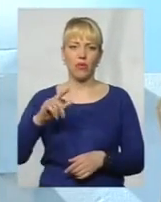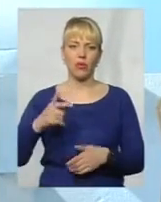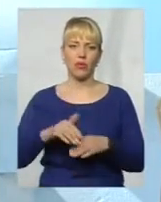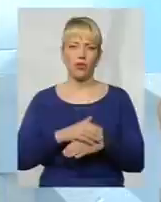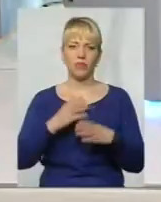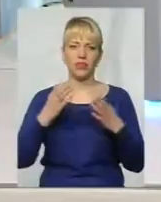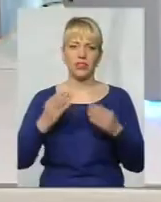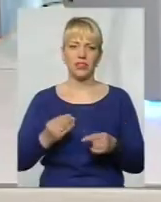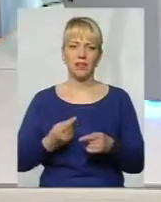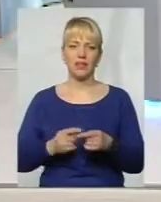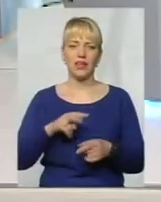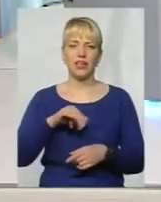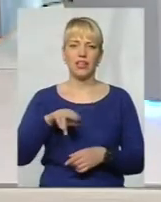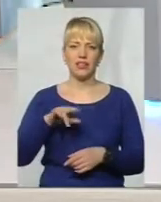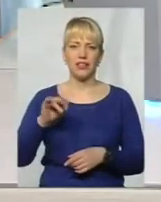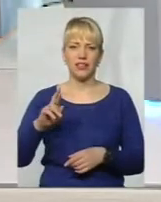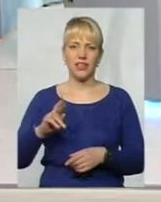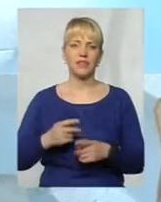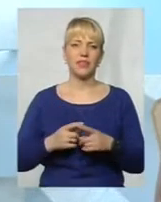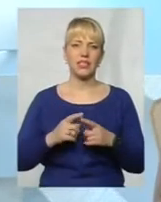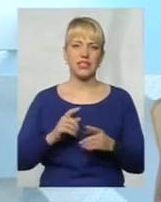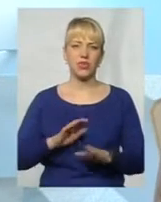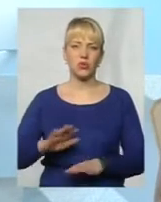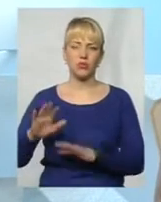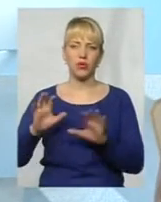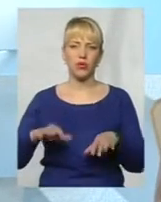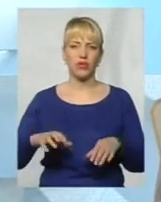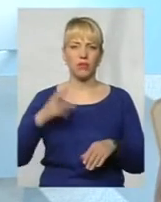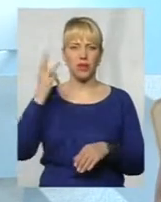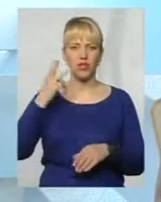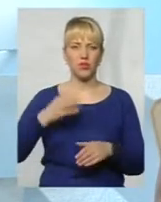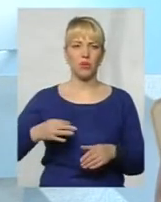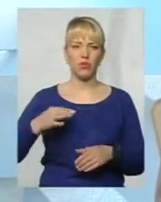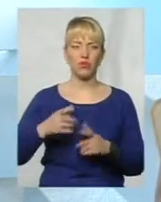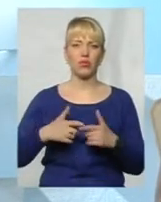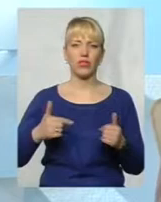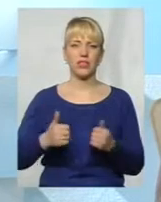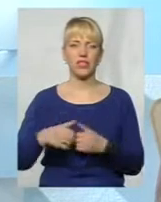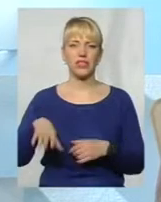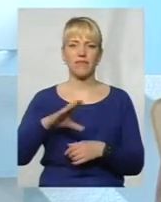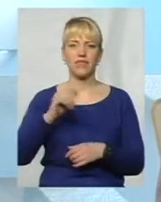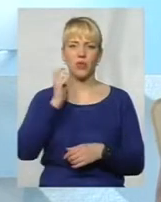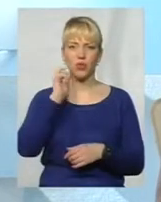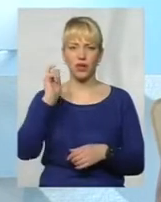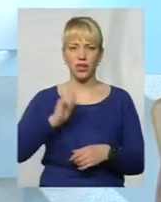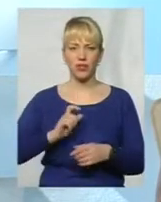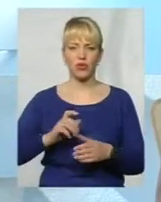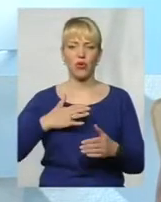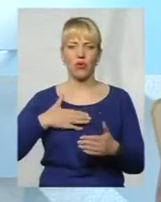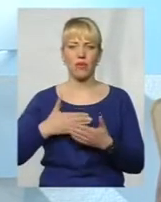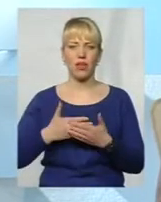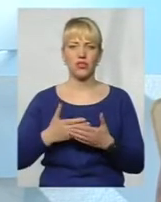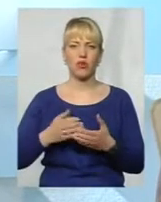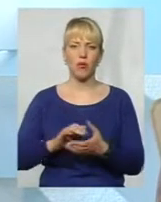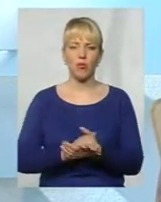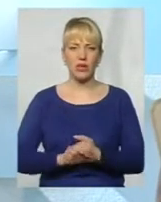дня. Пані Лідія – заступник голови Хмельницького міської організації Всеукраїнського громадського об'єднання інвалідів